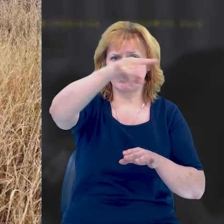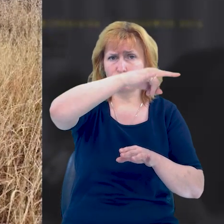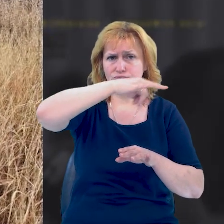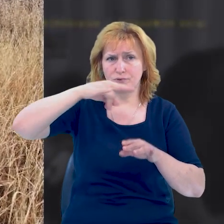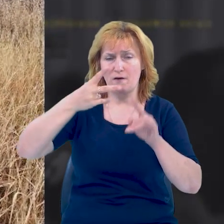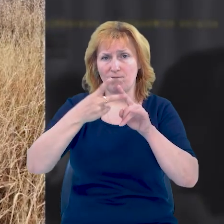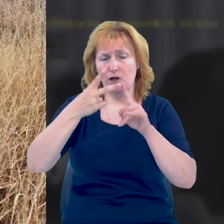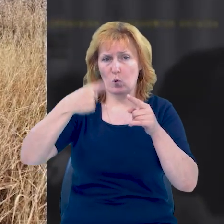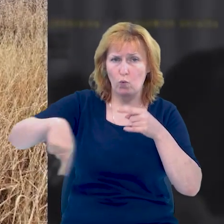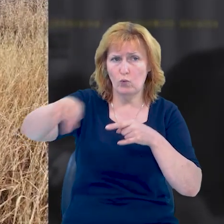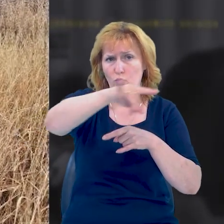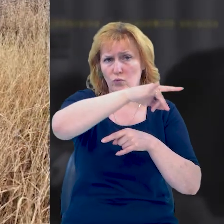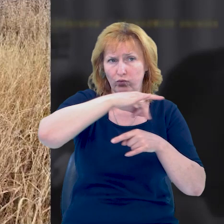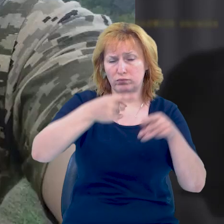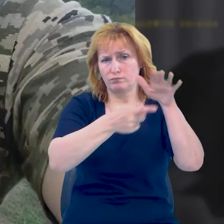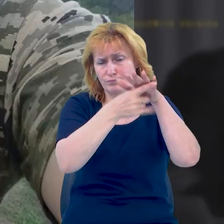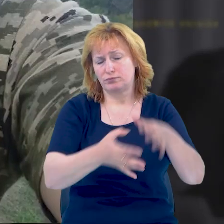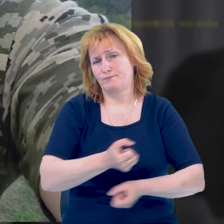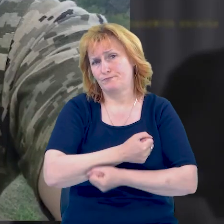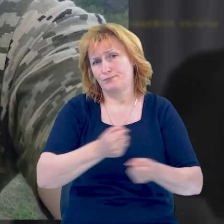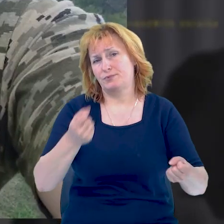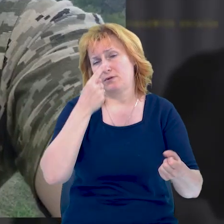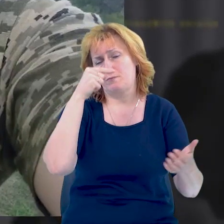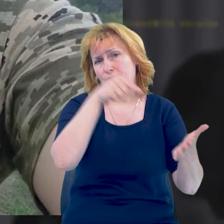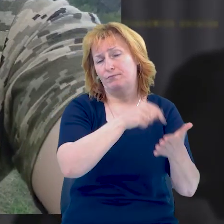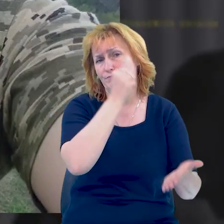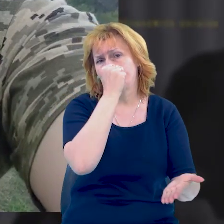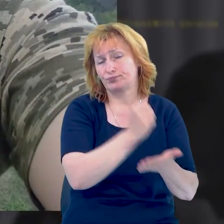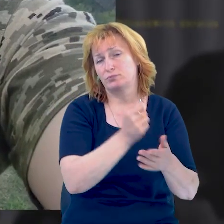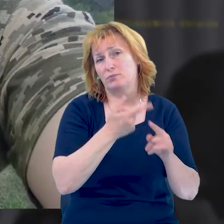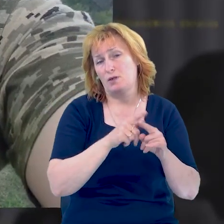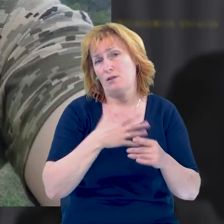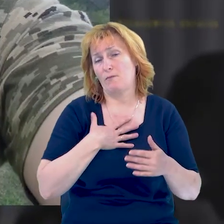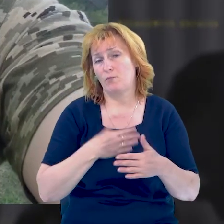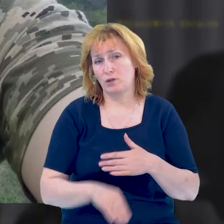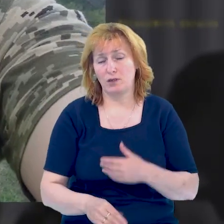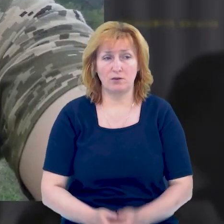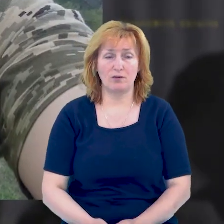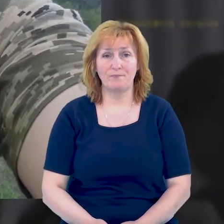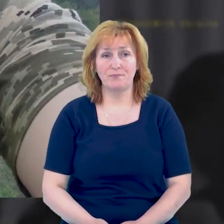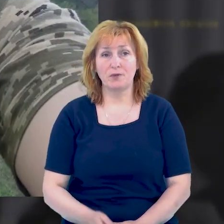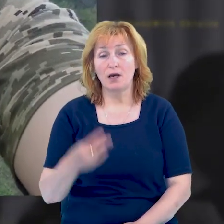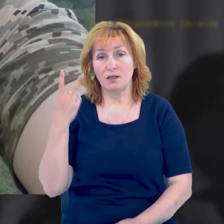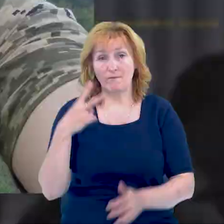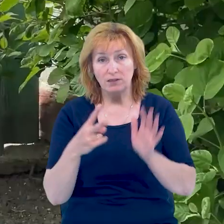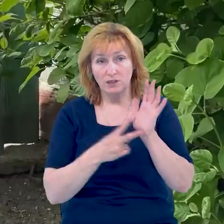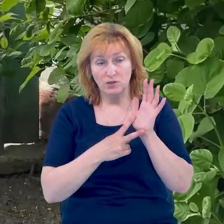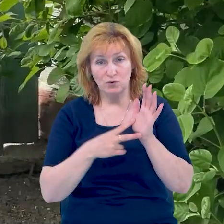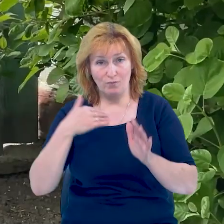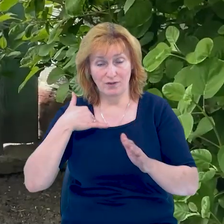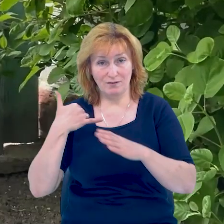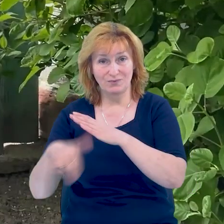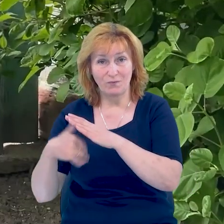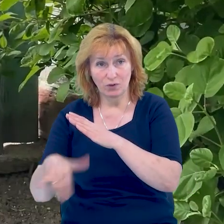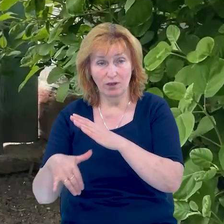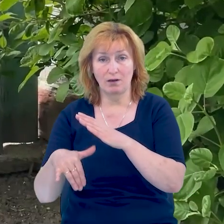другий круг я зробив, і вже вона загинула. За день до цього Ангеліна дзвонила, аби попрощатися. 27-го вона мені дзвонила,